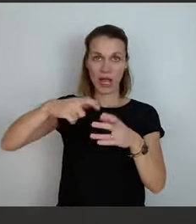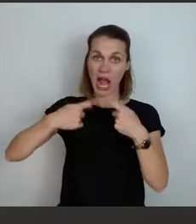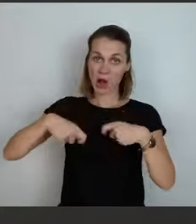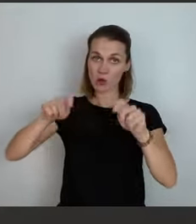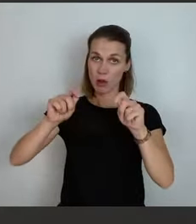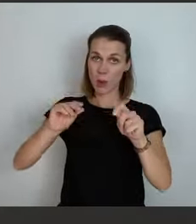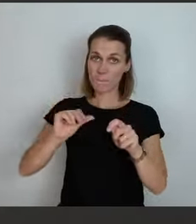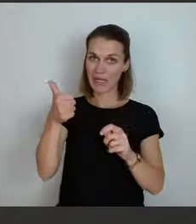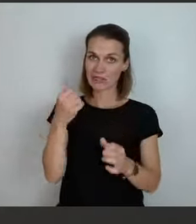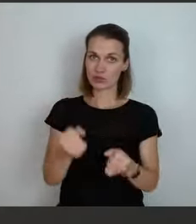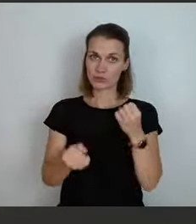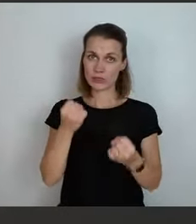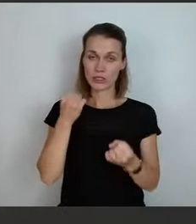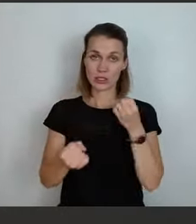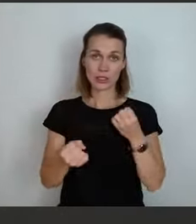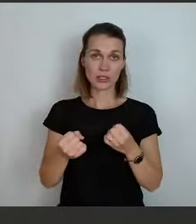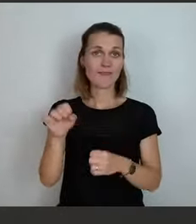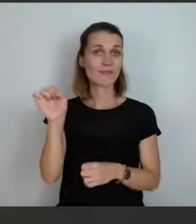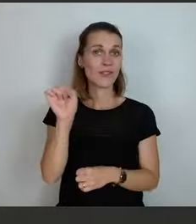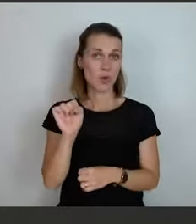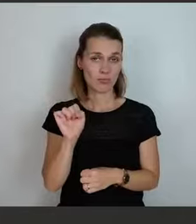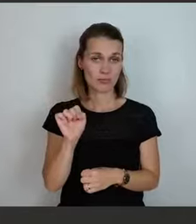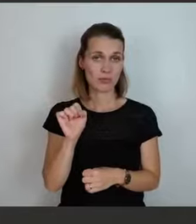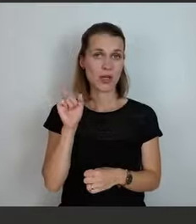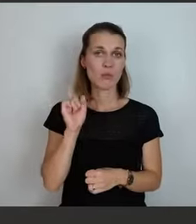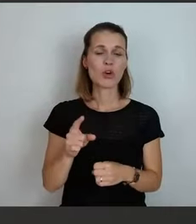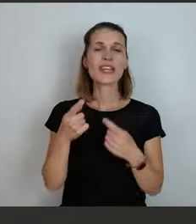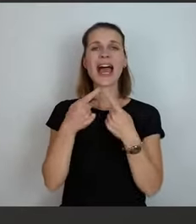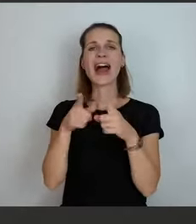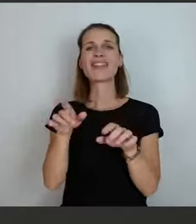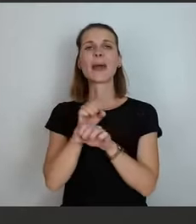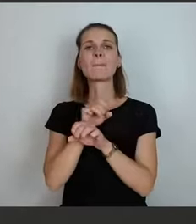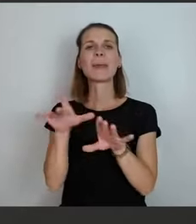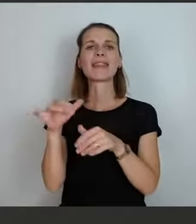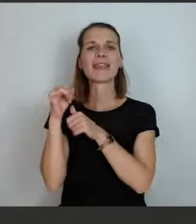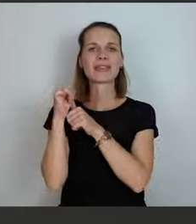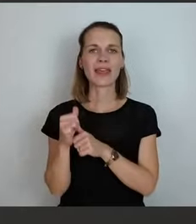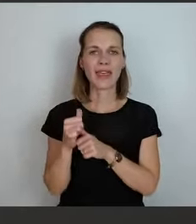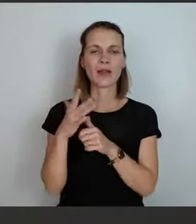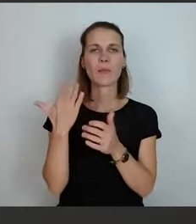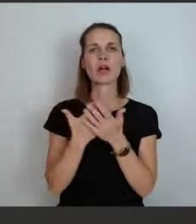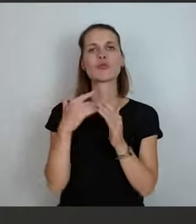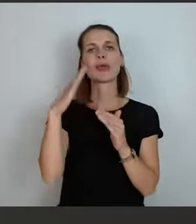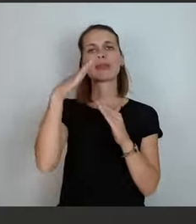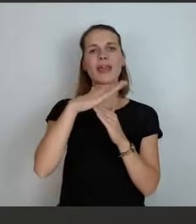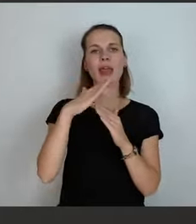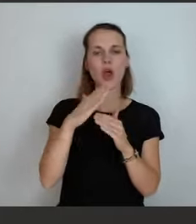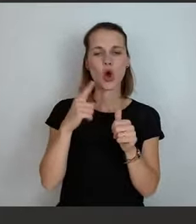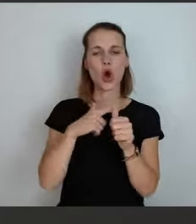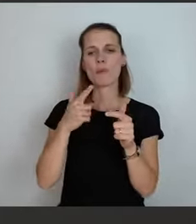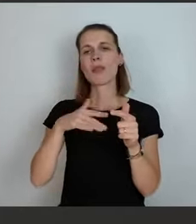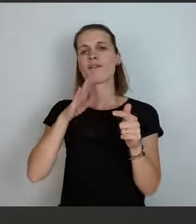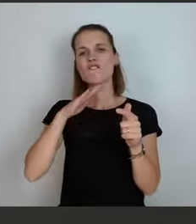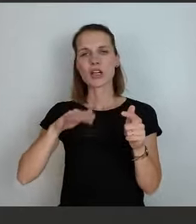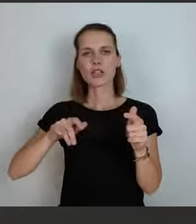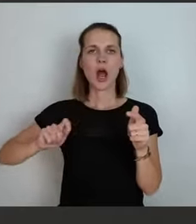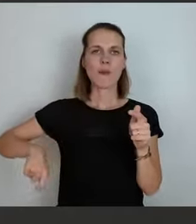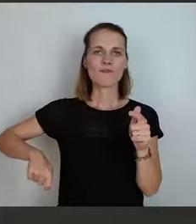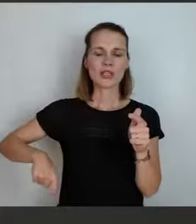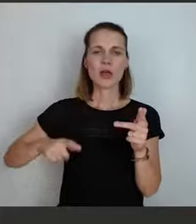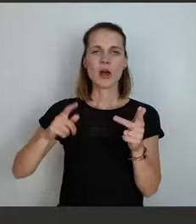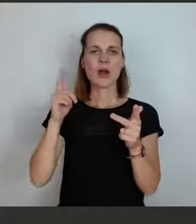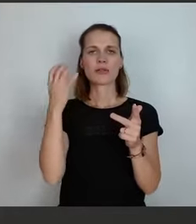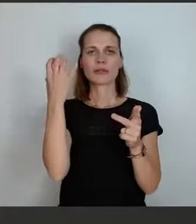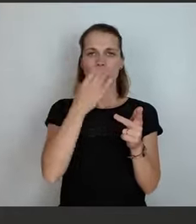weil ich einfach auch die ganzen anderen Medienträger mitnehmen muss, also Telekommunikation, Wasser, Abwasser, Gas, alles was ich